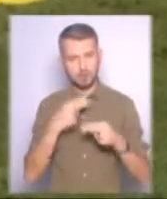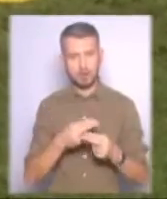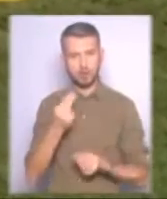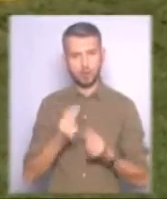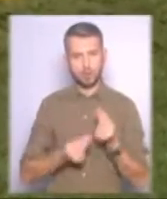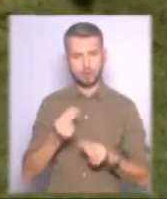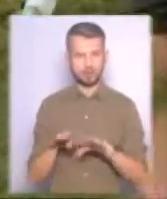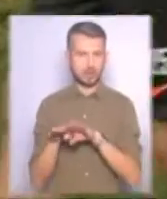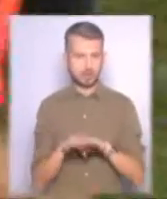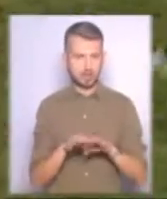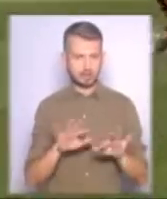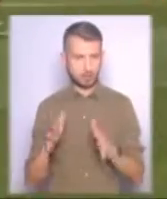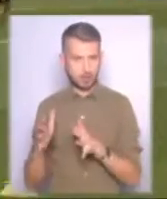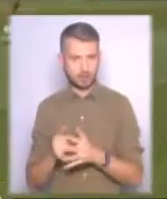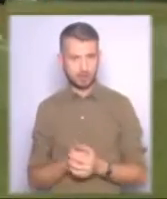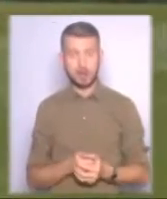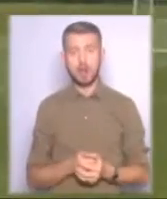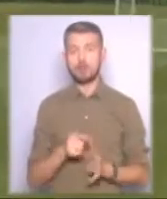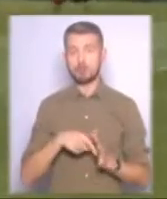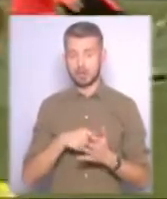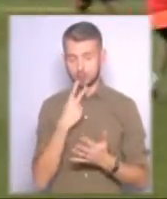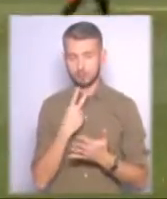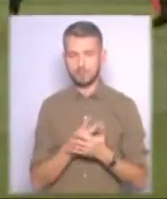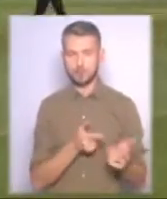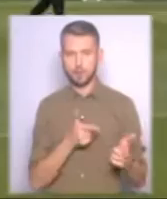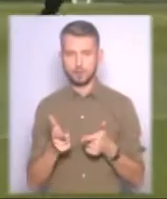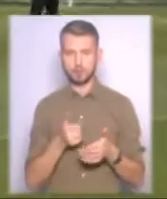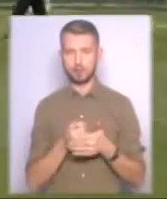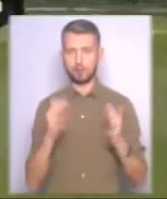стандартів. «Шахтар» продемонстрував готовність до поєдинку з «Динамо».